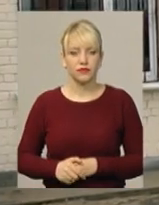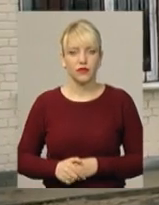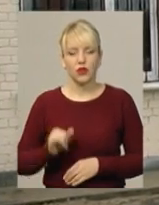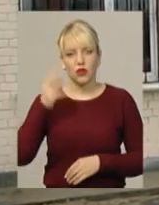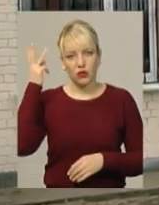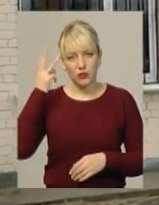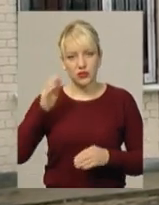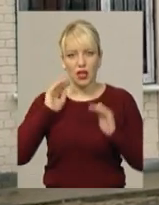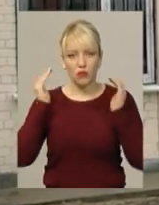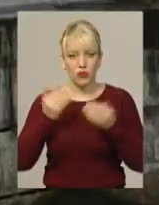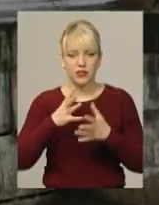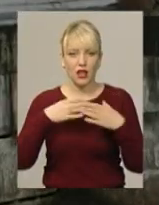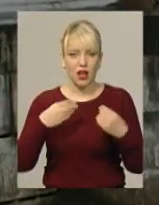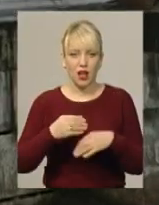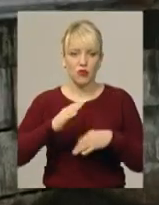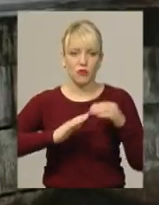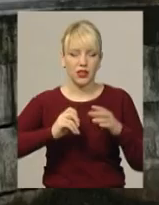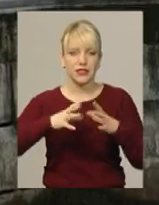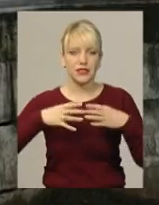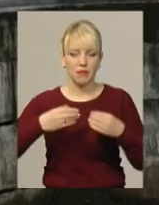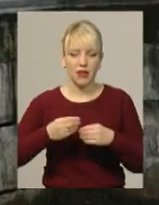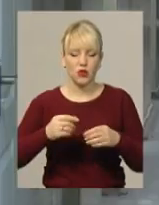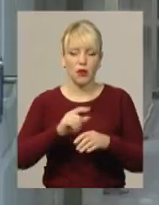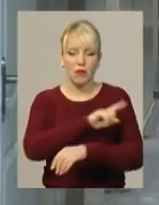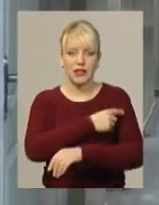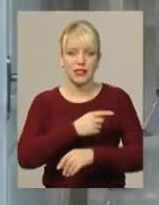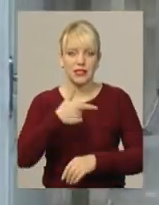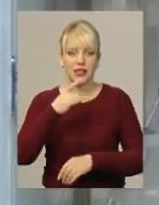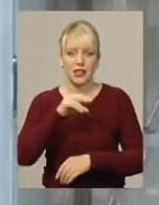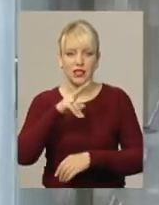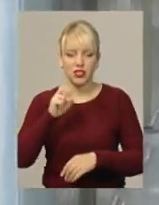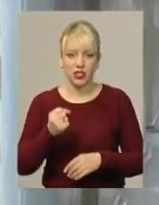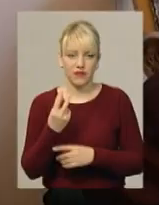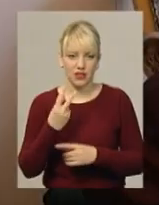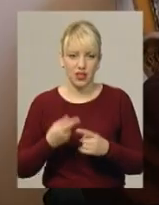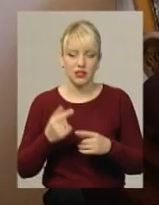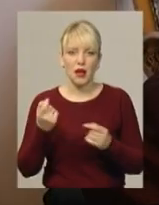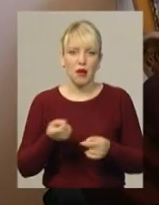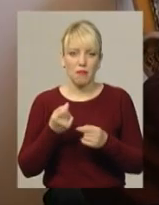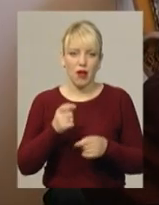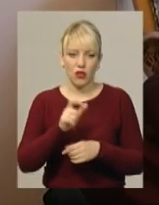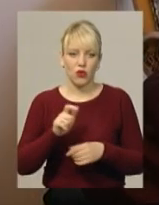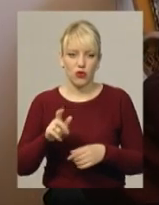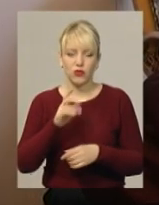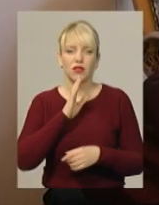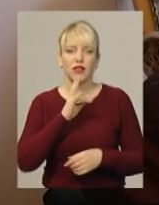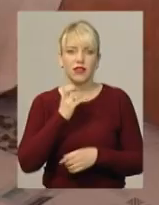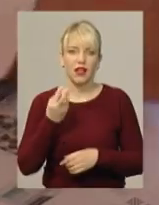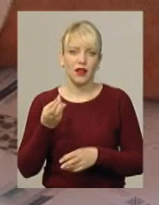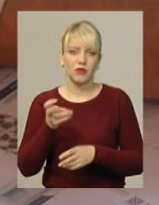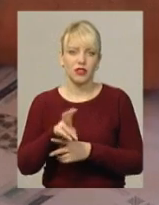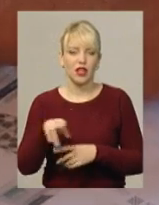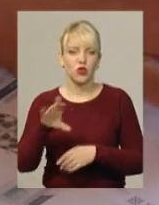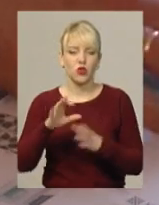У Хмельницькій амбулаторії загальної практики сімейної медицини на вулиці Гречка, 12 сьогодні малолюдно. Нелля Коробієвська прийшла на прийом до сімейного